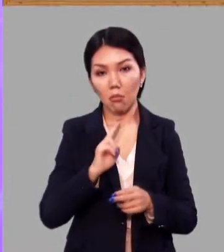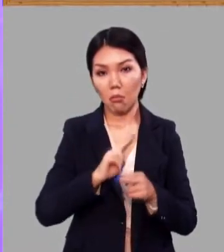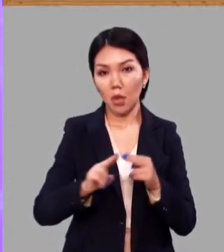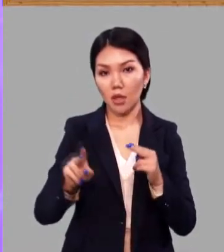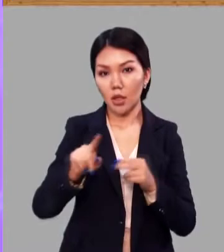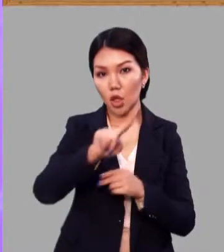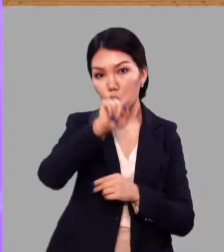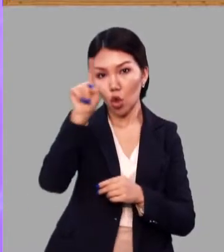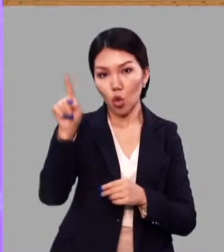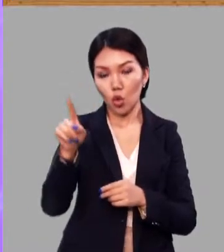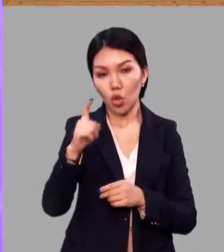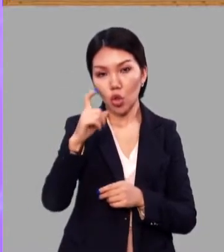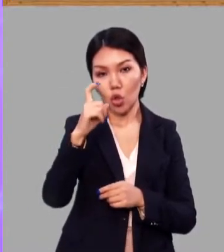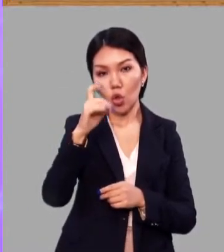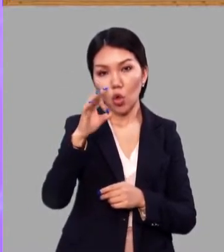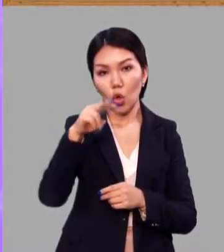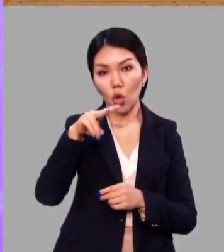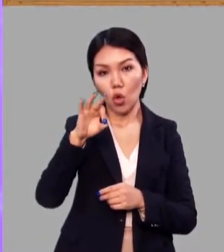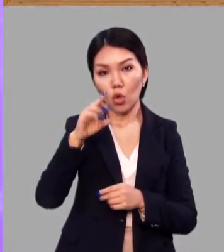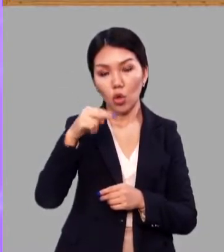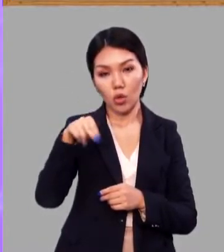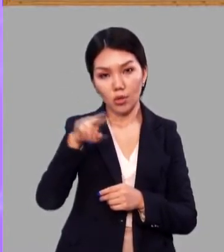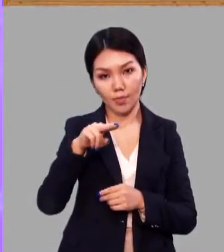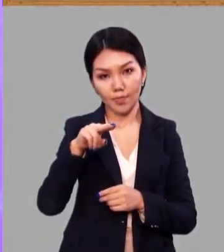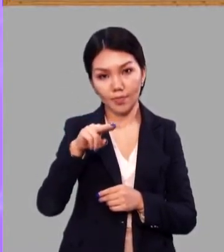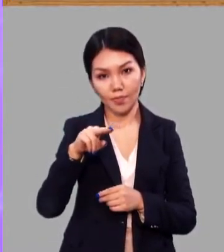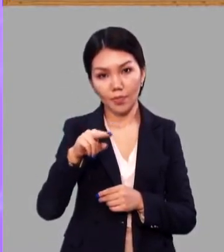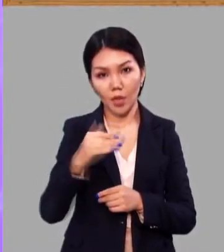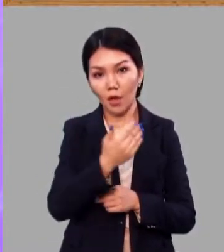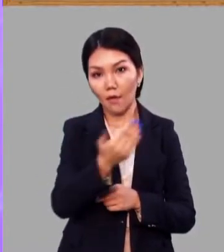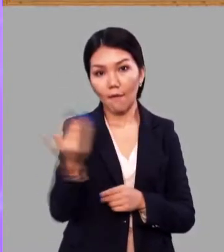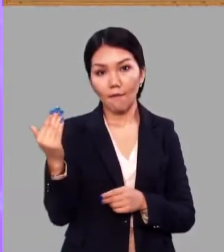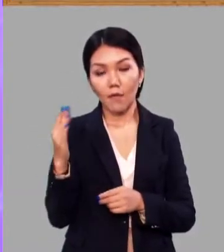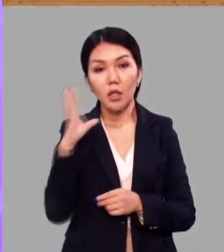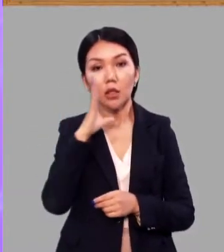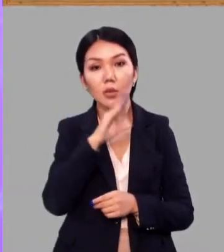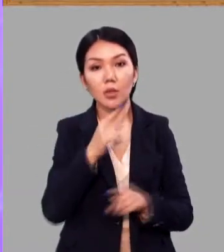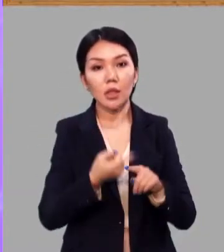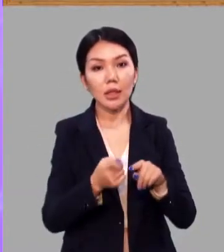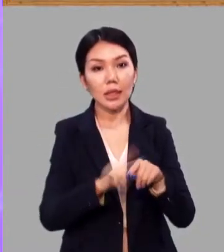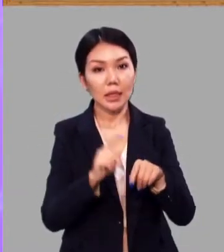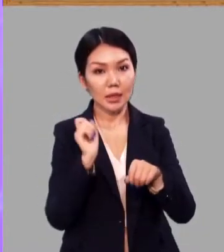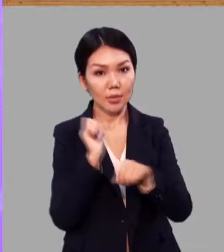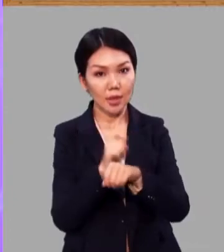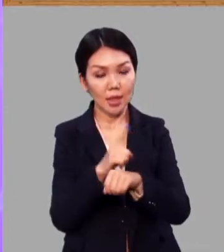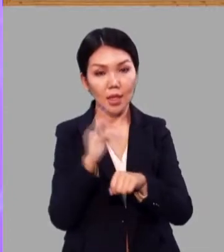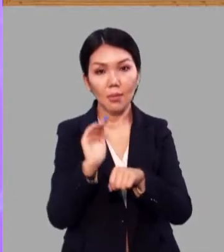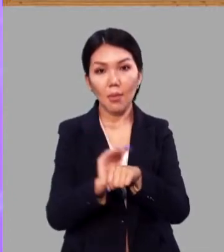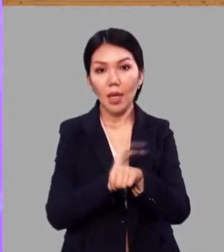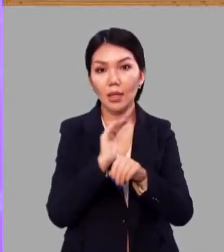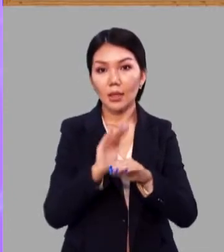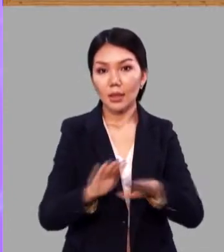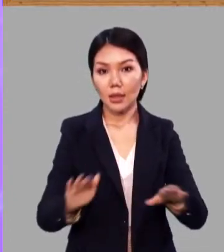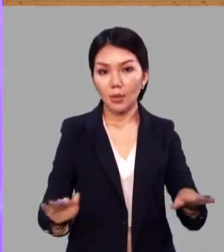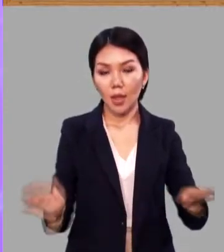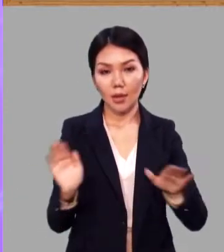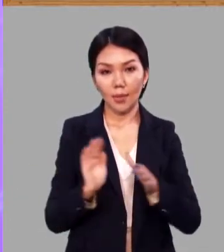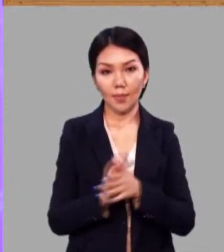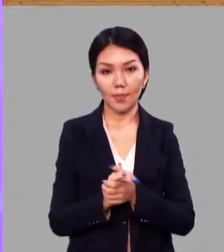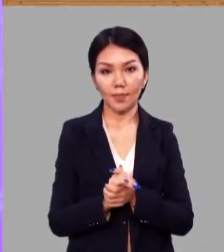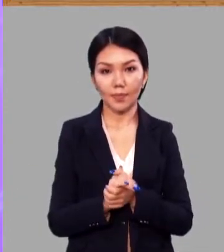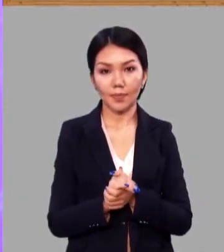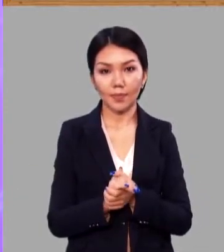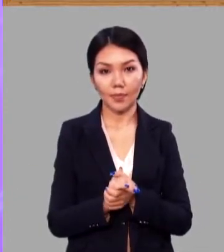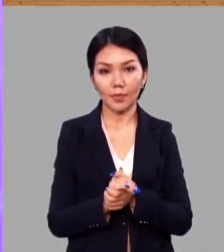потеряли корень холод. Вы справились с этим заданием? Молодцы, ребята!